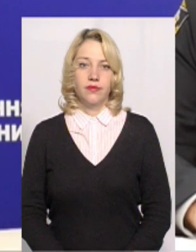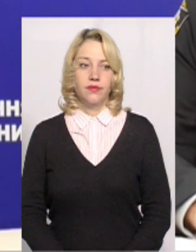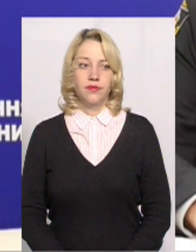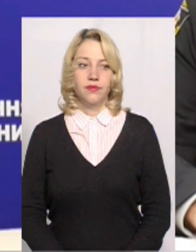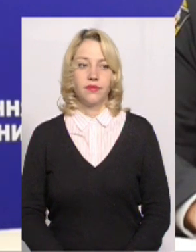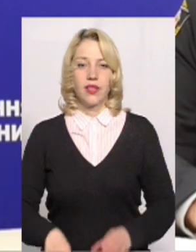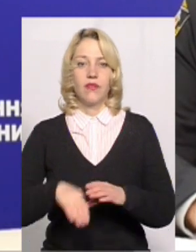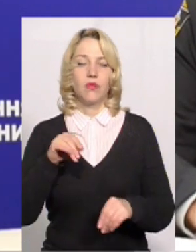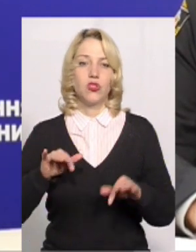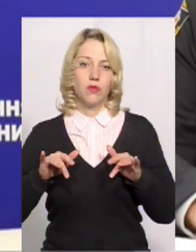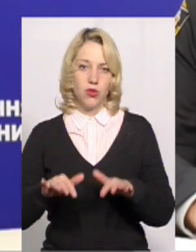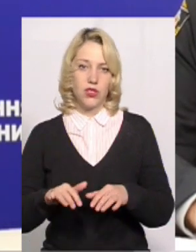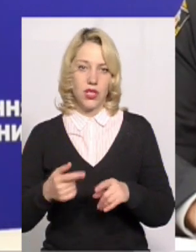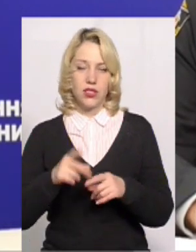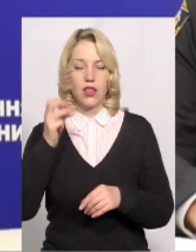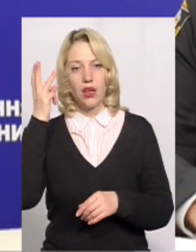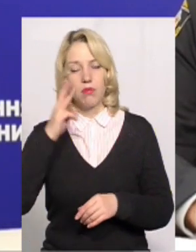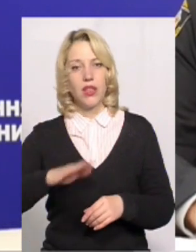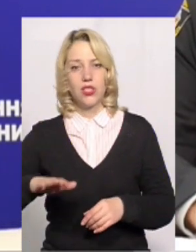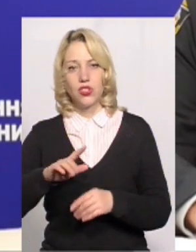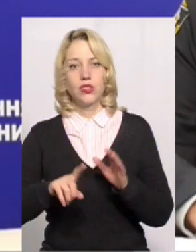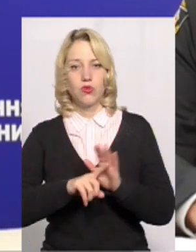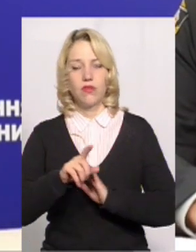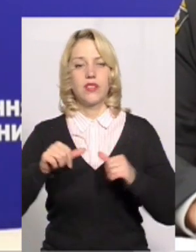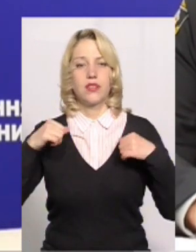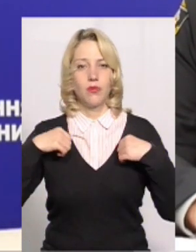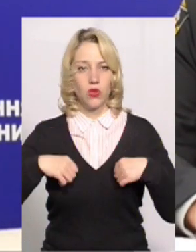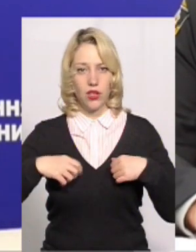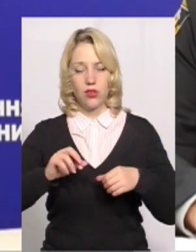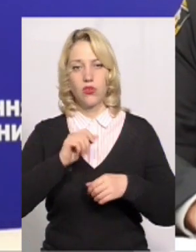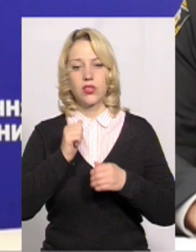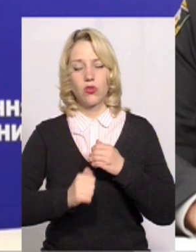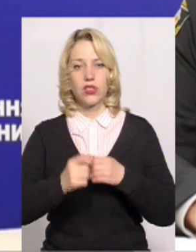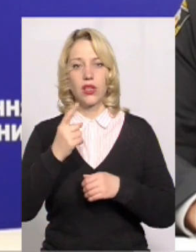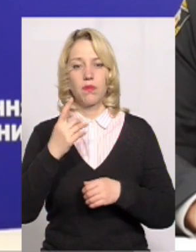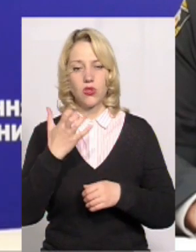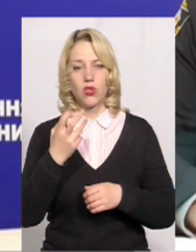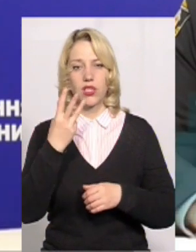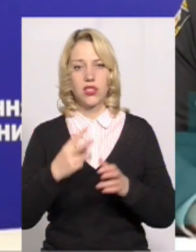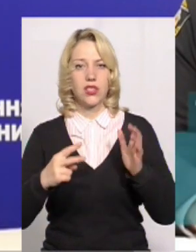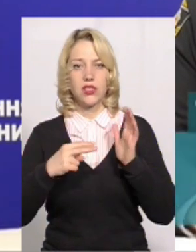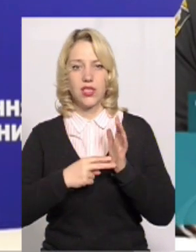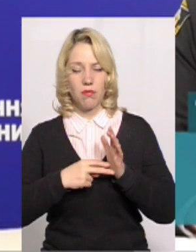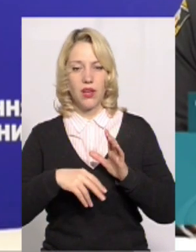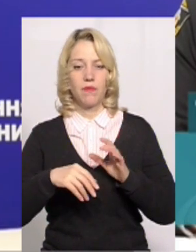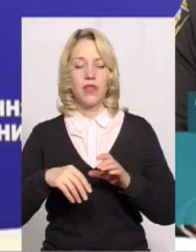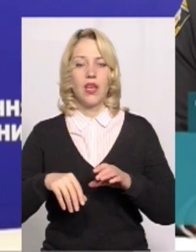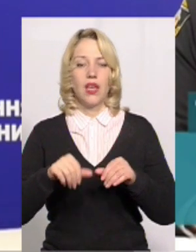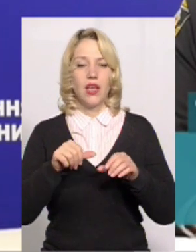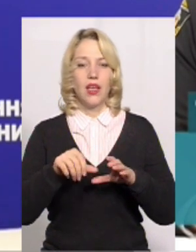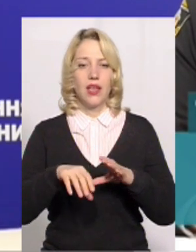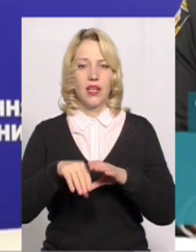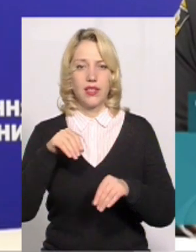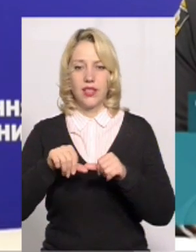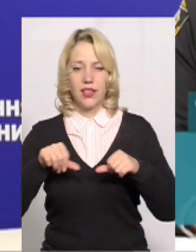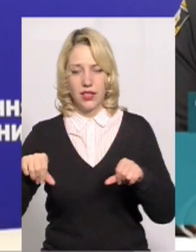Виборчий процес на Хмельниччині розпочався спокійно. На кожній з 1537 дільниць за порядком